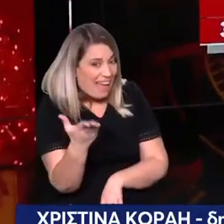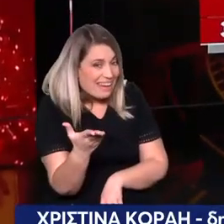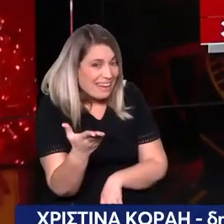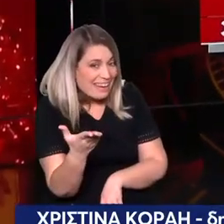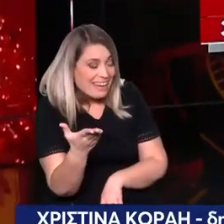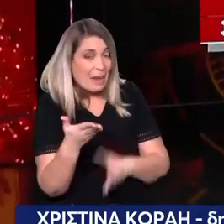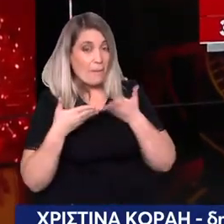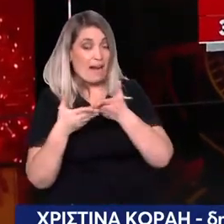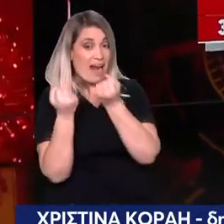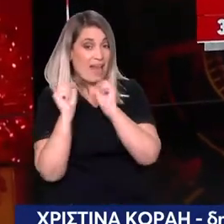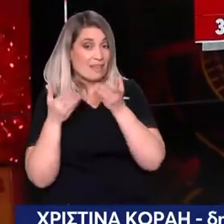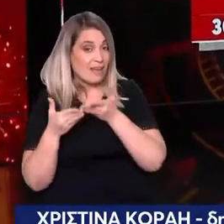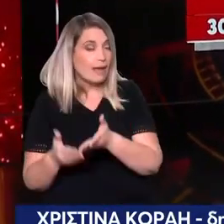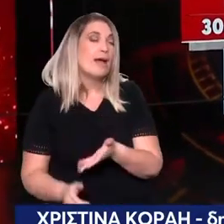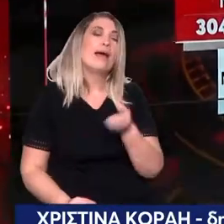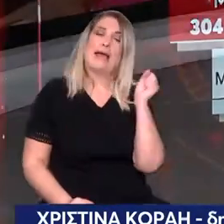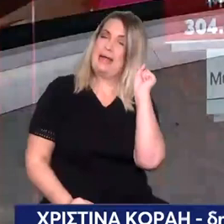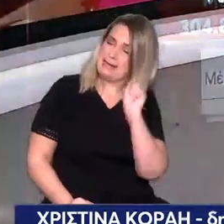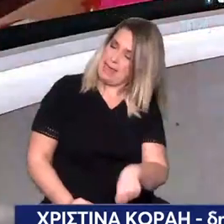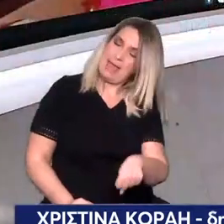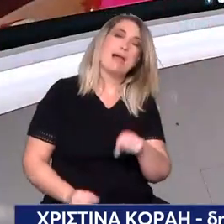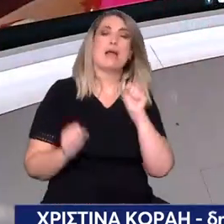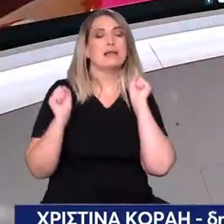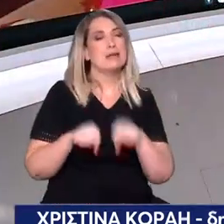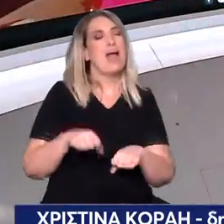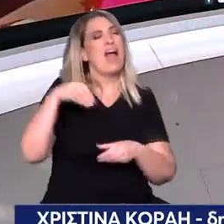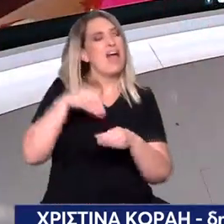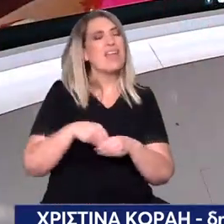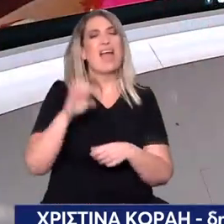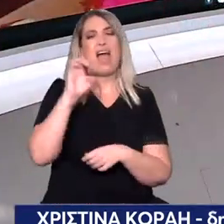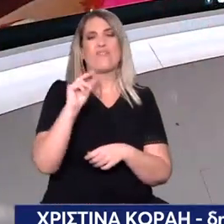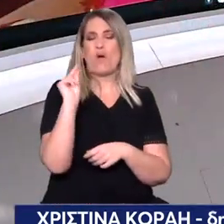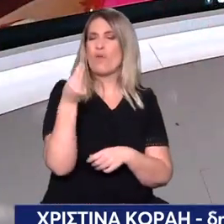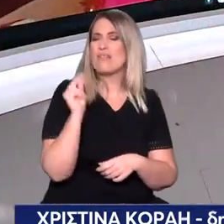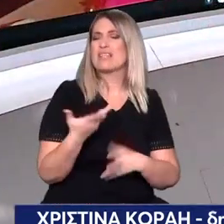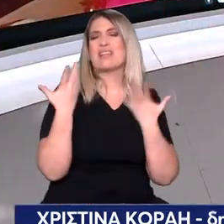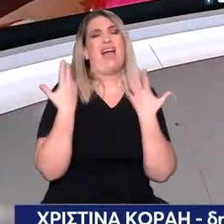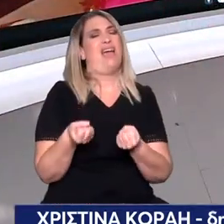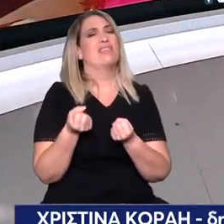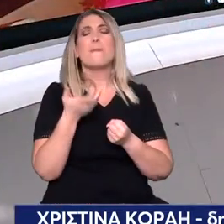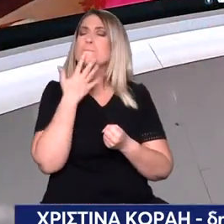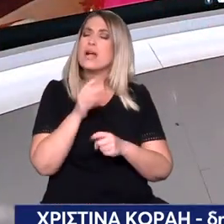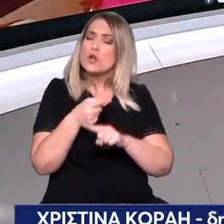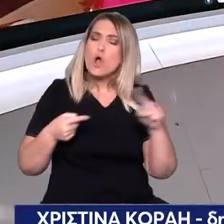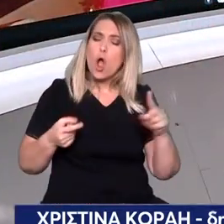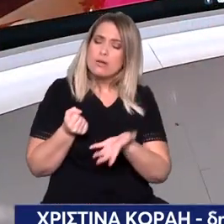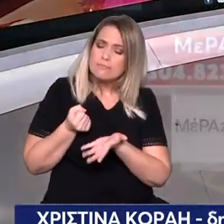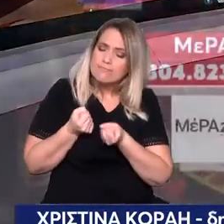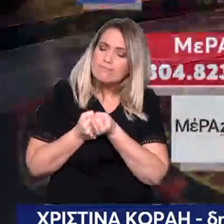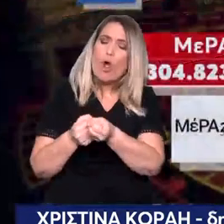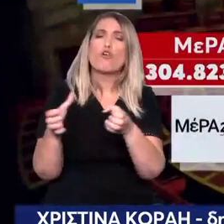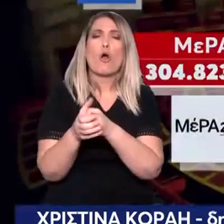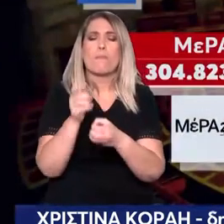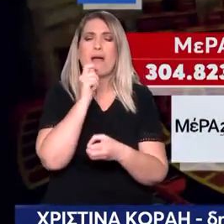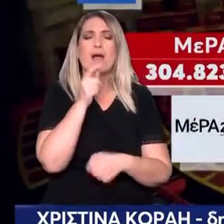Ναι. Γιατί υπάρχουν και οι ευρωβουλευτές και οι επιδοτήσεις στα κόμματα είναι 1.5% και